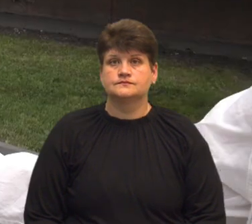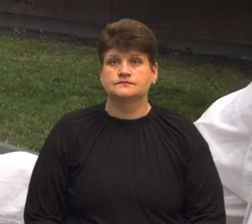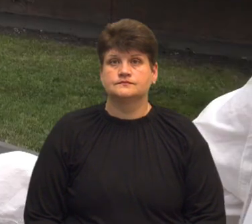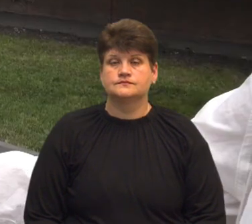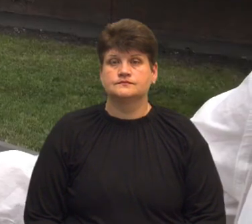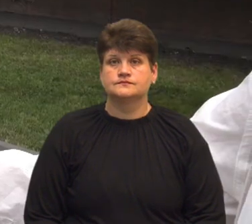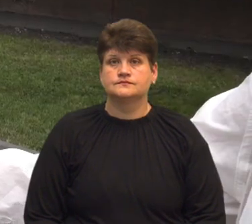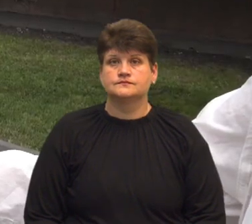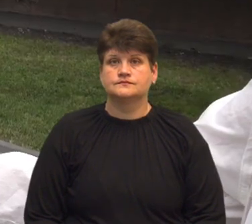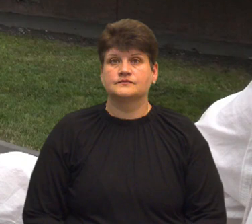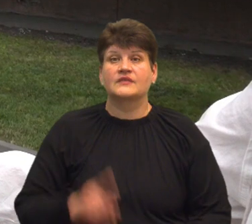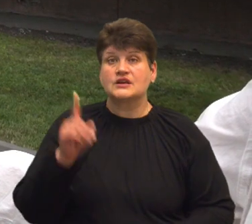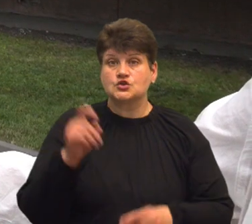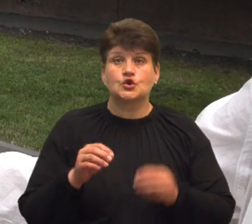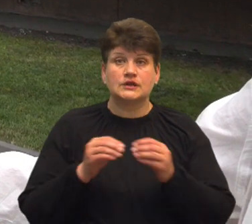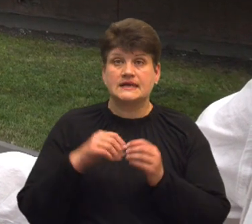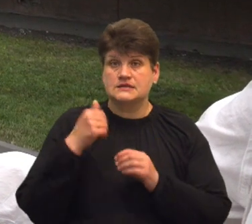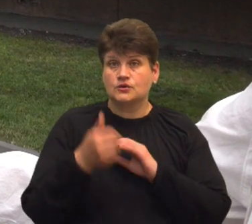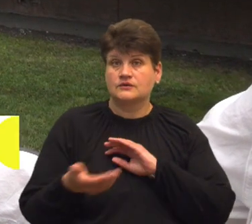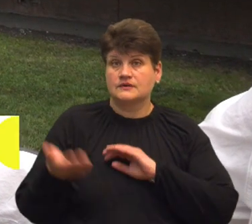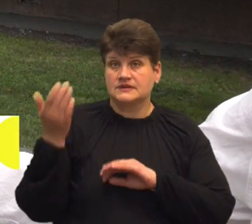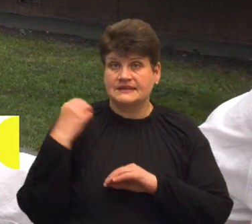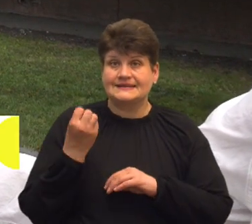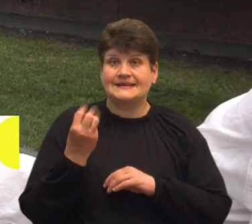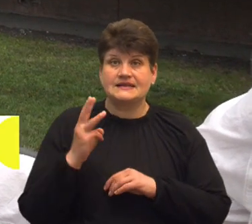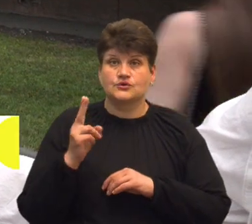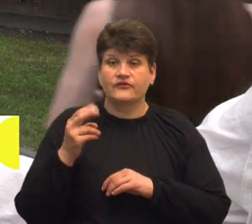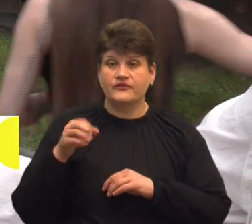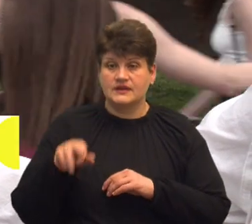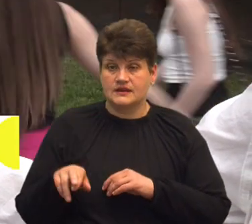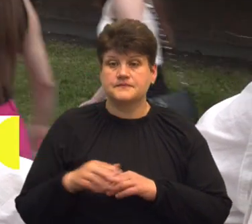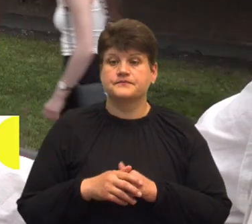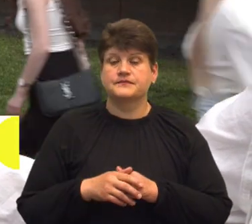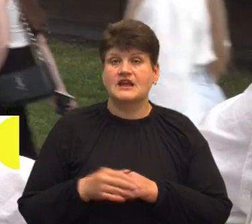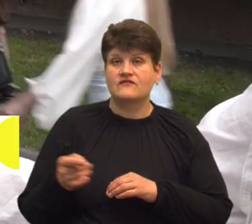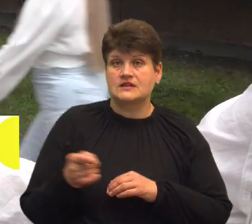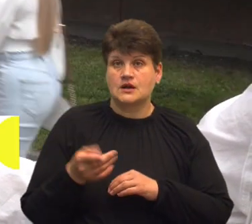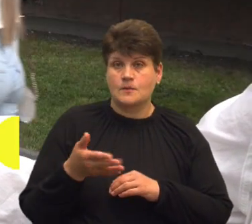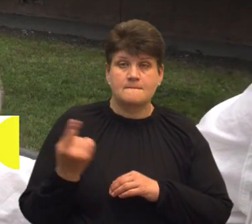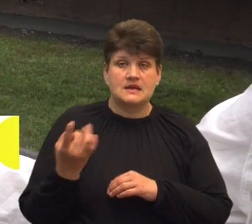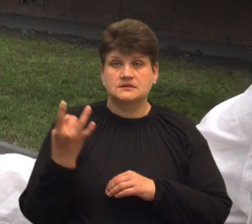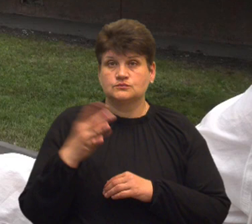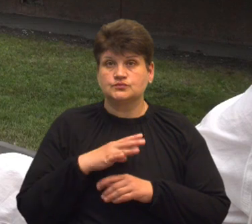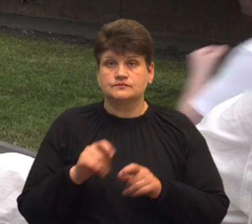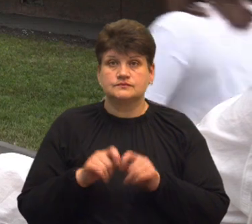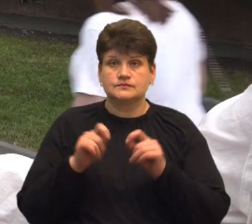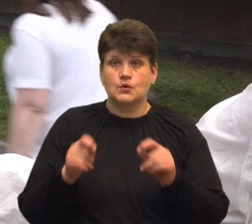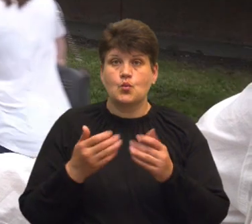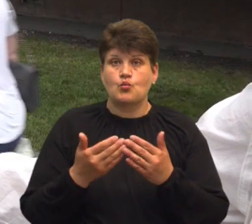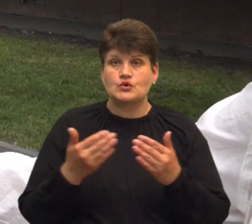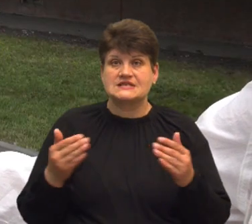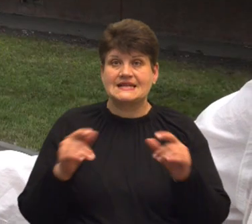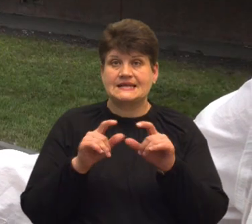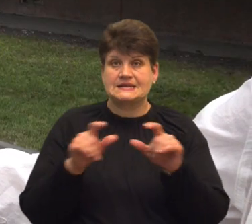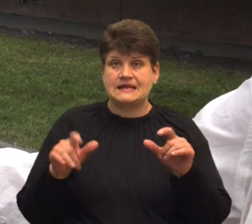110 років тому, 13 квітня, в Тернополі вперше був відкритий музейний заклад на